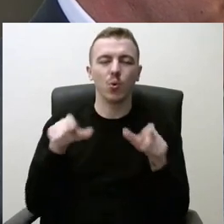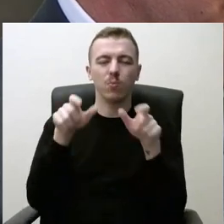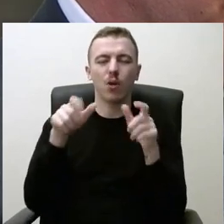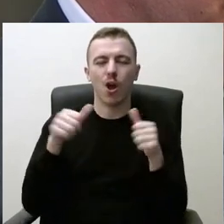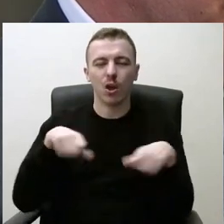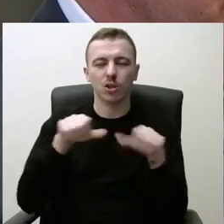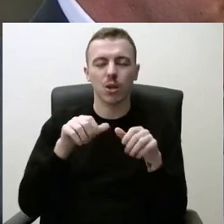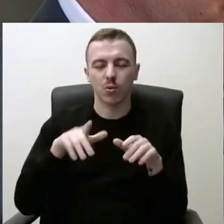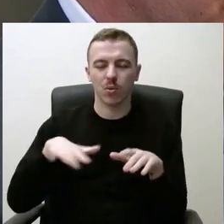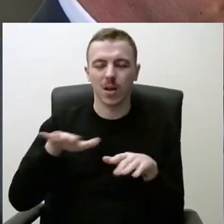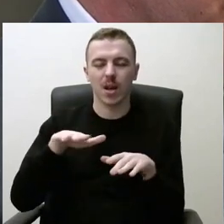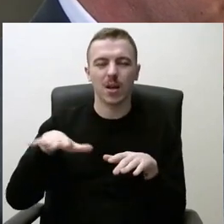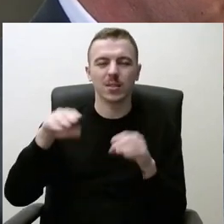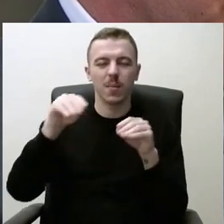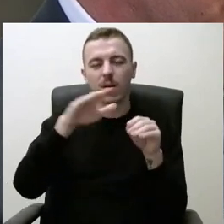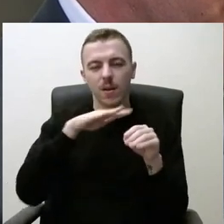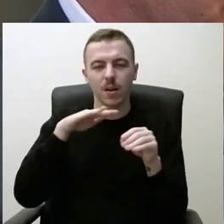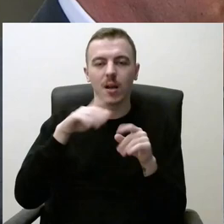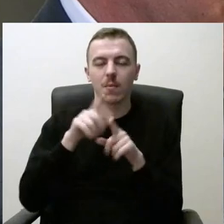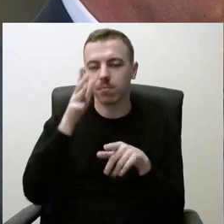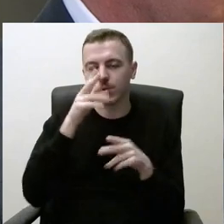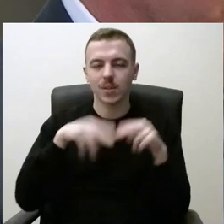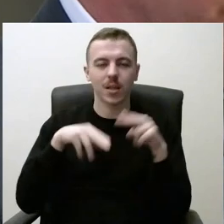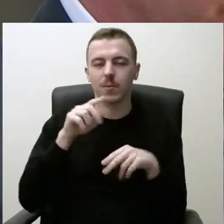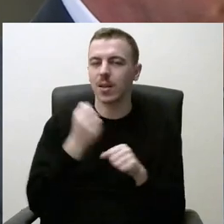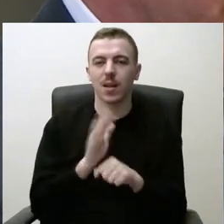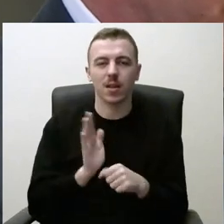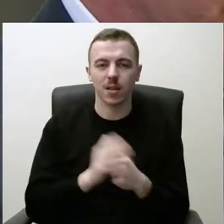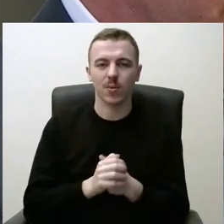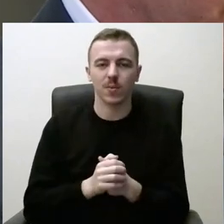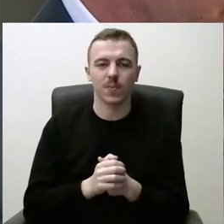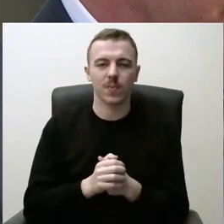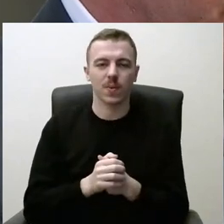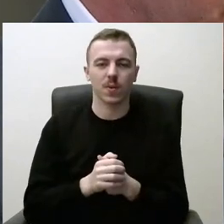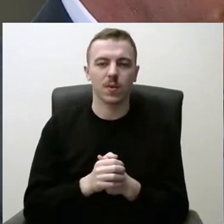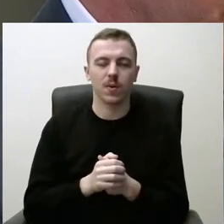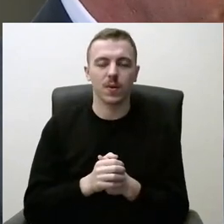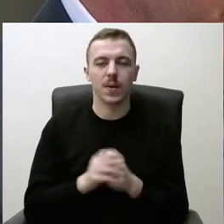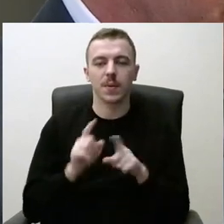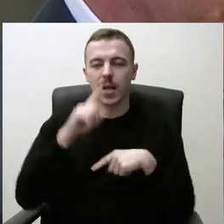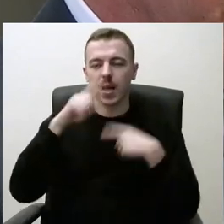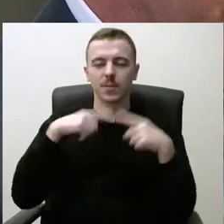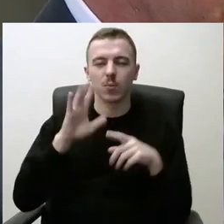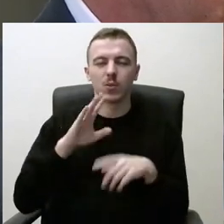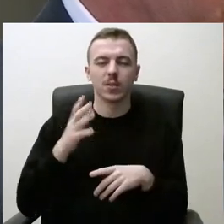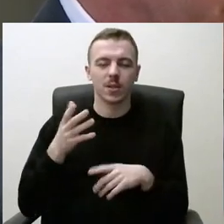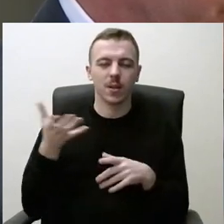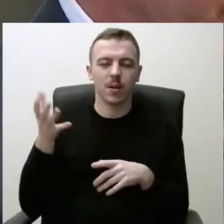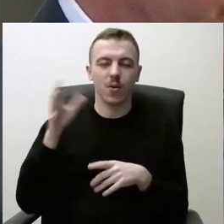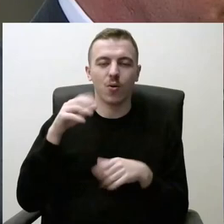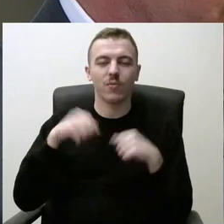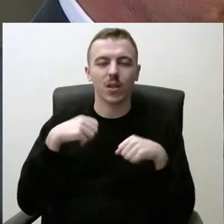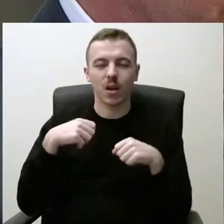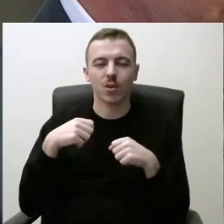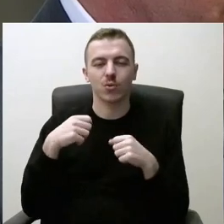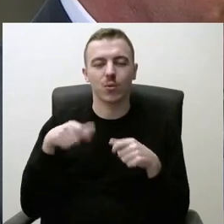pakrančių, kad nevyktų nelegalios statybos. Kiekvienais metais didinsime dviračių, takų